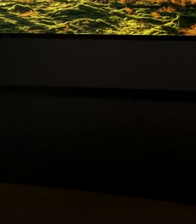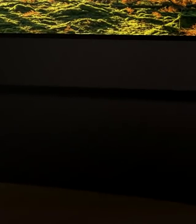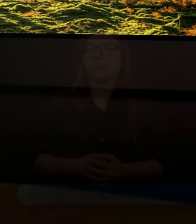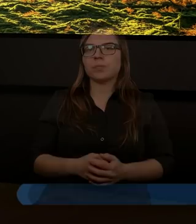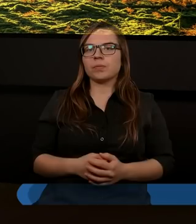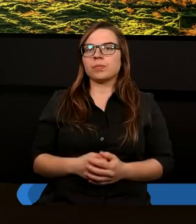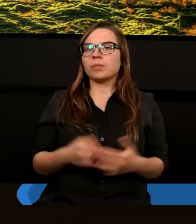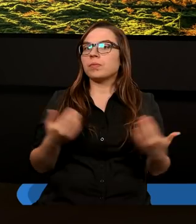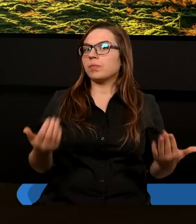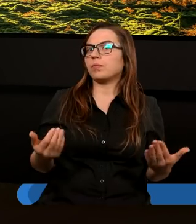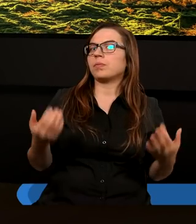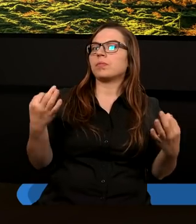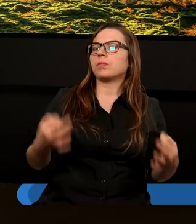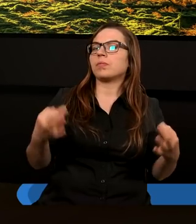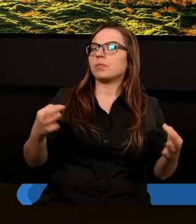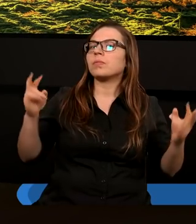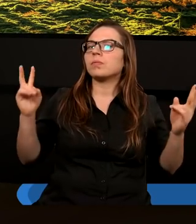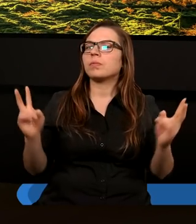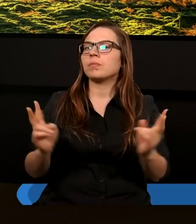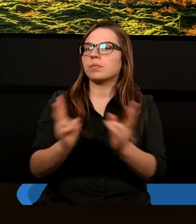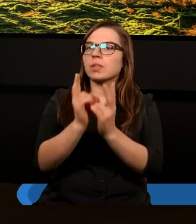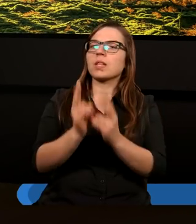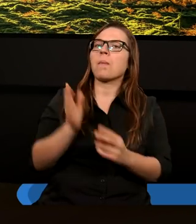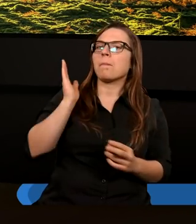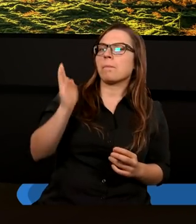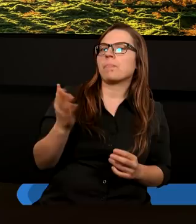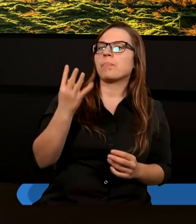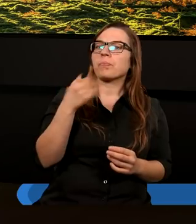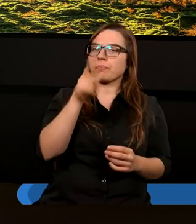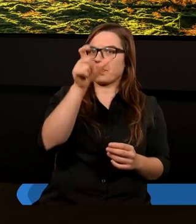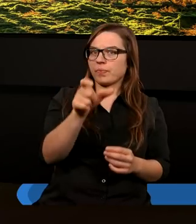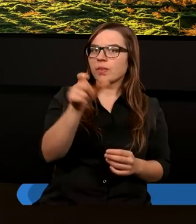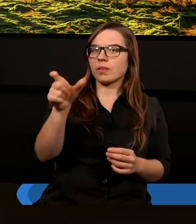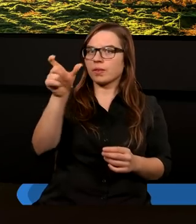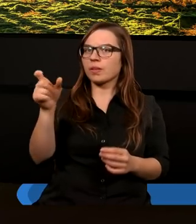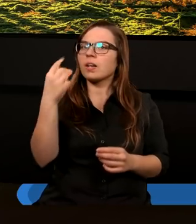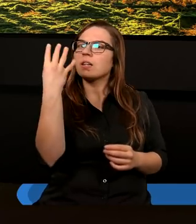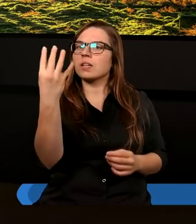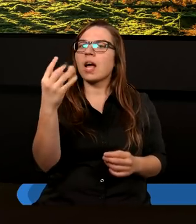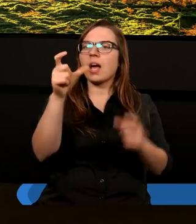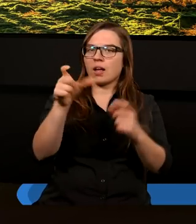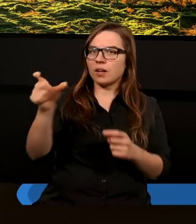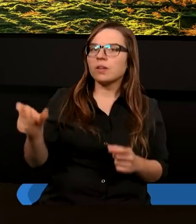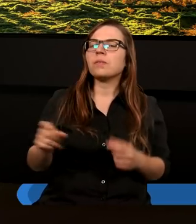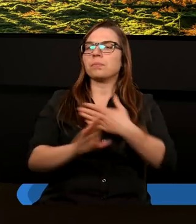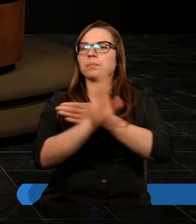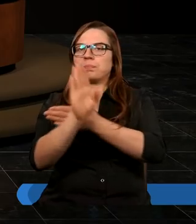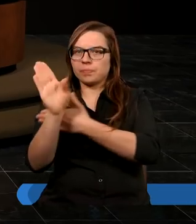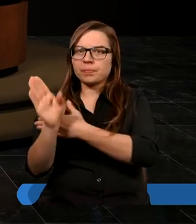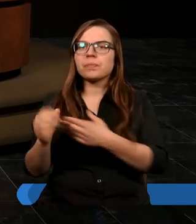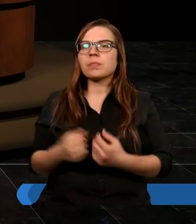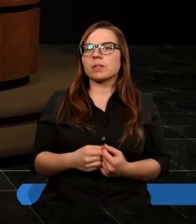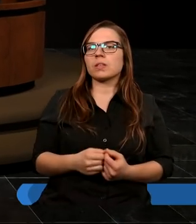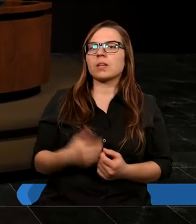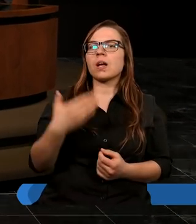W naszym dzisiejszym spotkaniu wezmą udział oprócz mnie jeszcze trzy osoby, które chciałbym w tej chwili przedstawić.